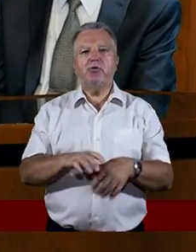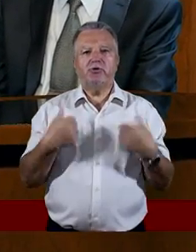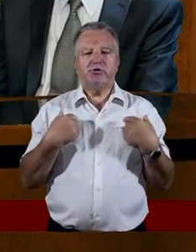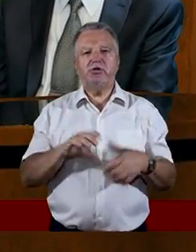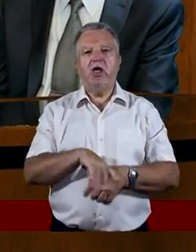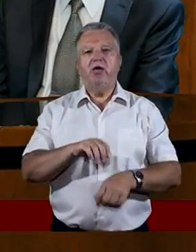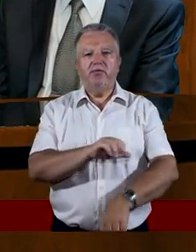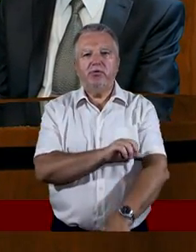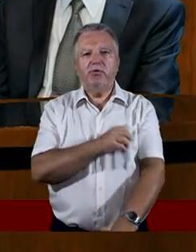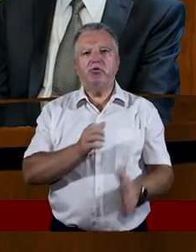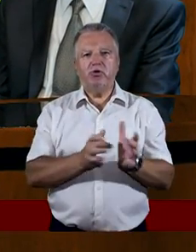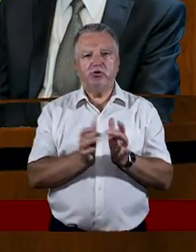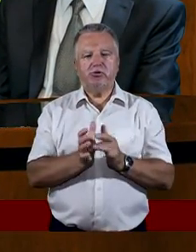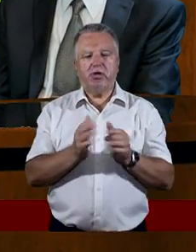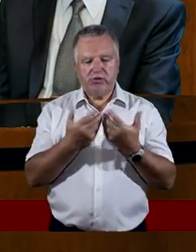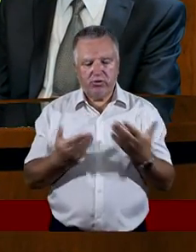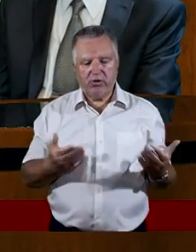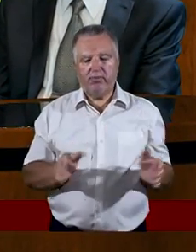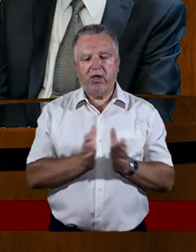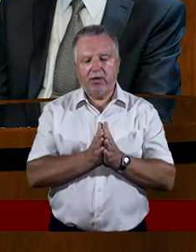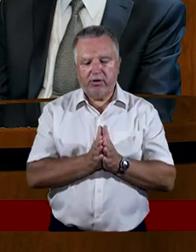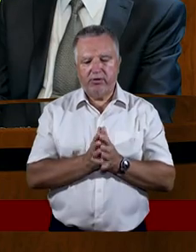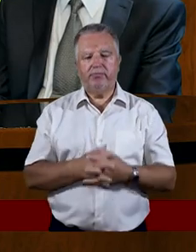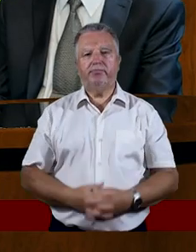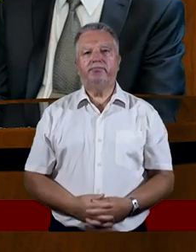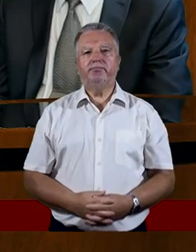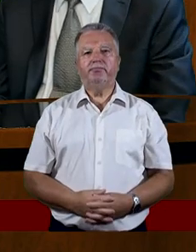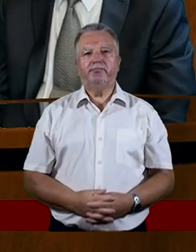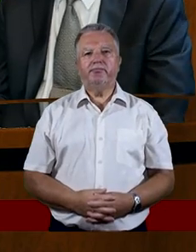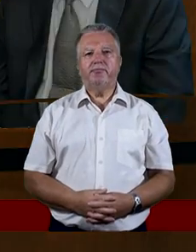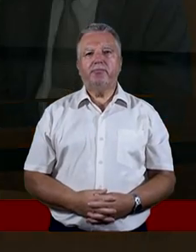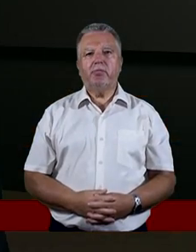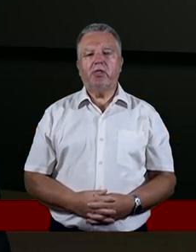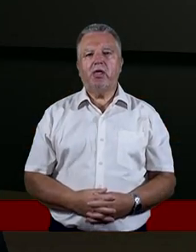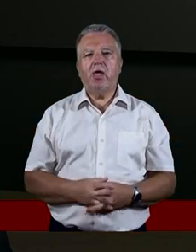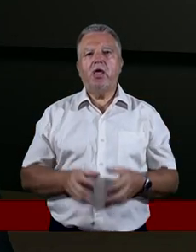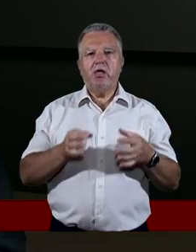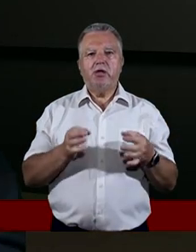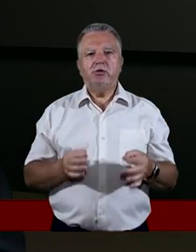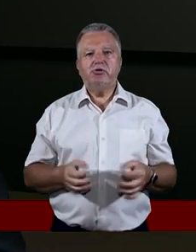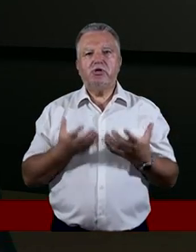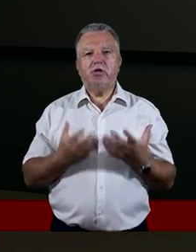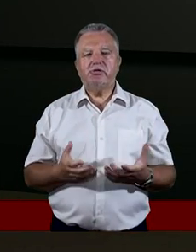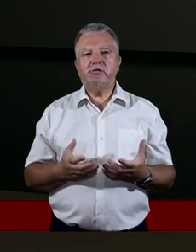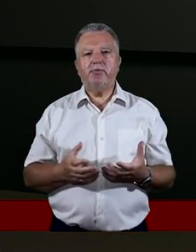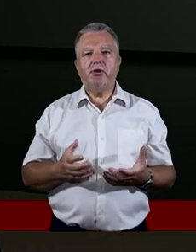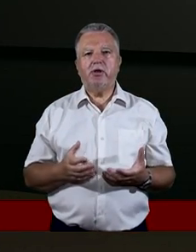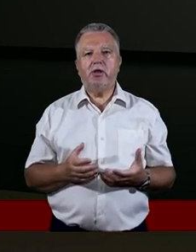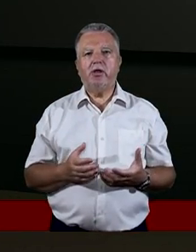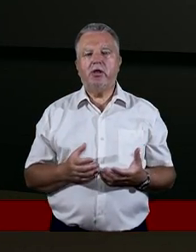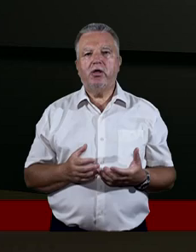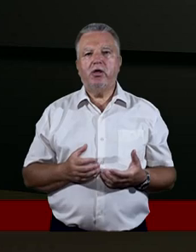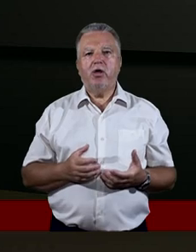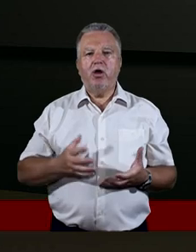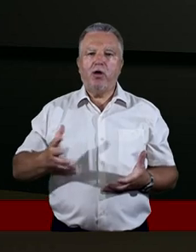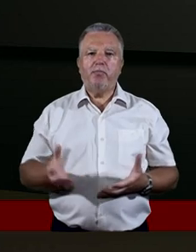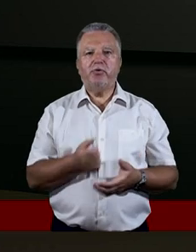W imieniu Pana Jezusa dziękujemy. Amen. Amen. Moi drodzy, dzisiaj chcemy podjąć ciekawy temat.